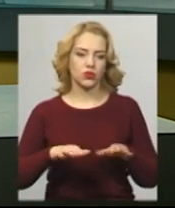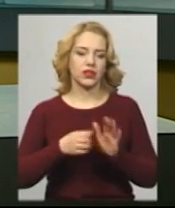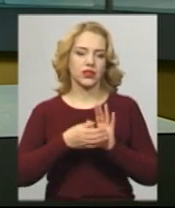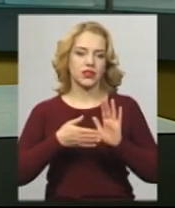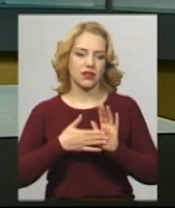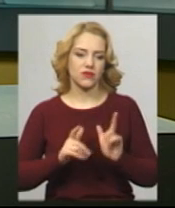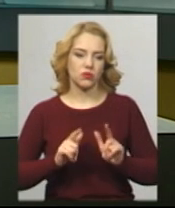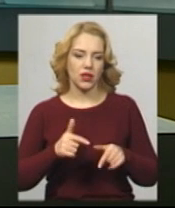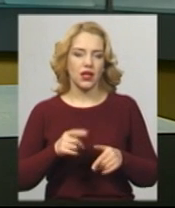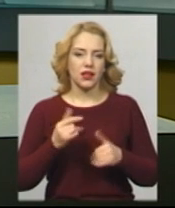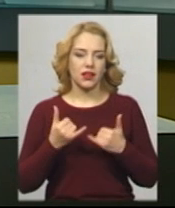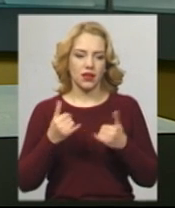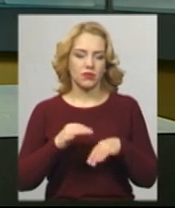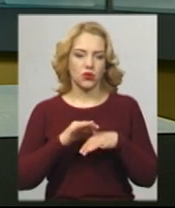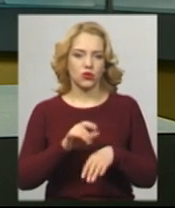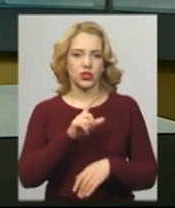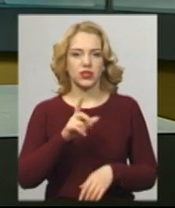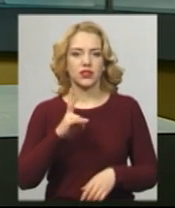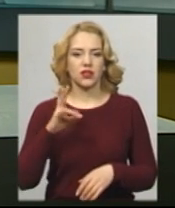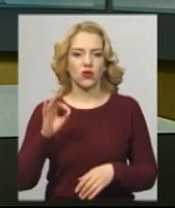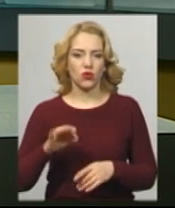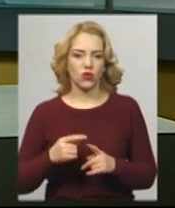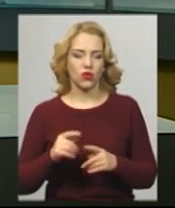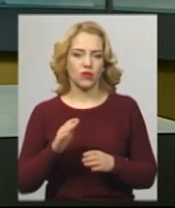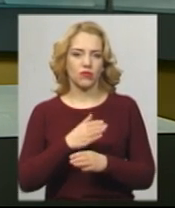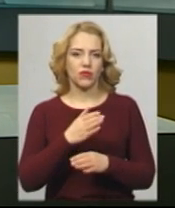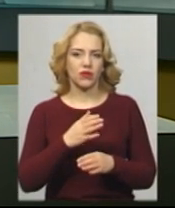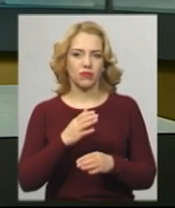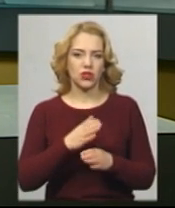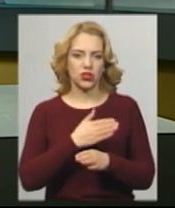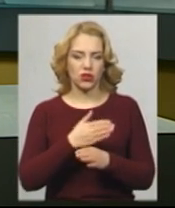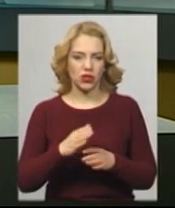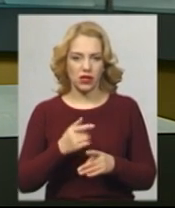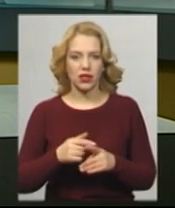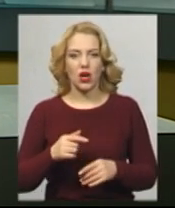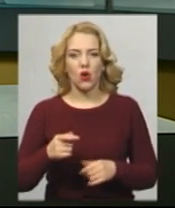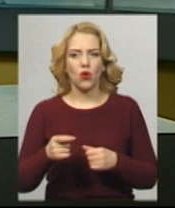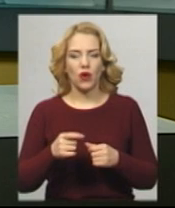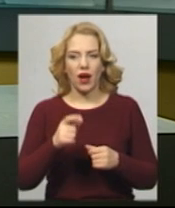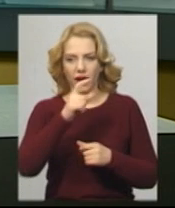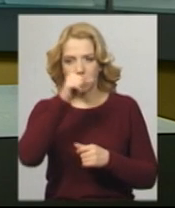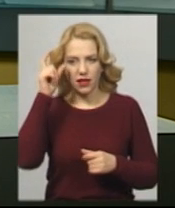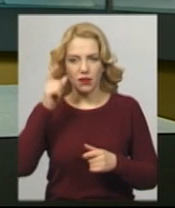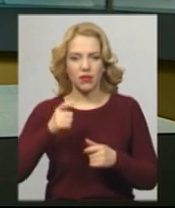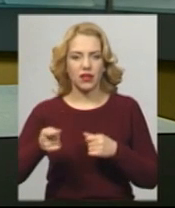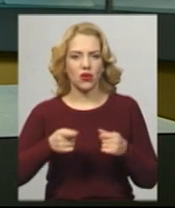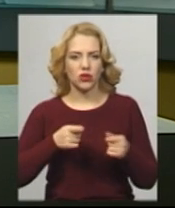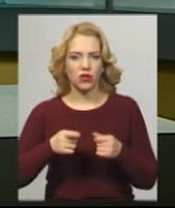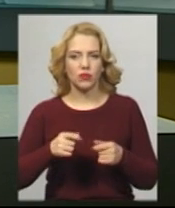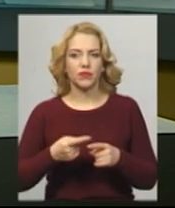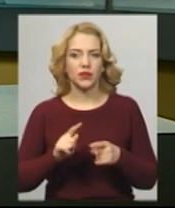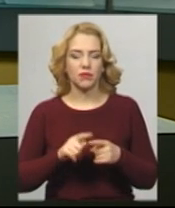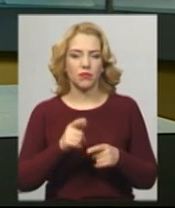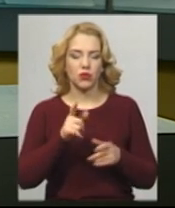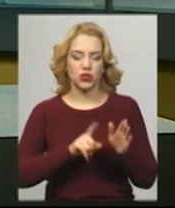проходження зовнішнього незалежного оцінювання знань в Міжрегіональній академії управління персоналом Хмельницькому розпочали підготовку до пробної